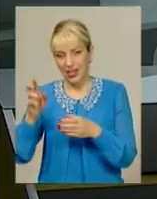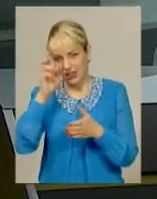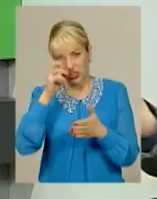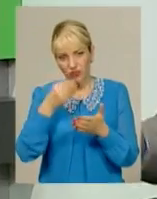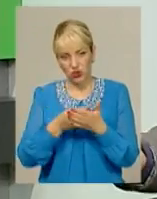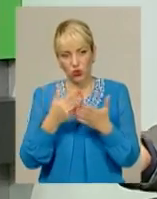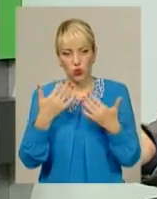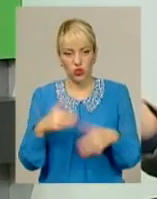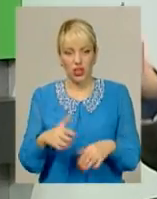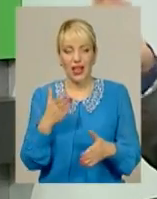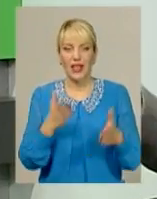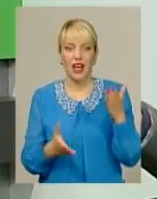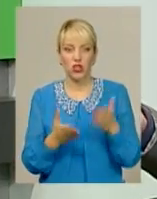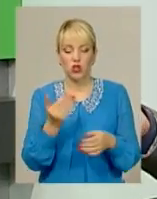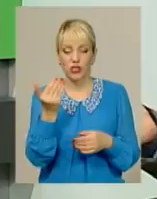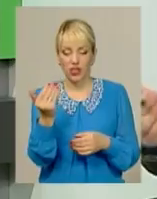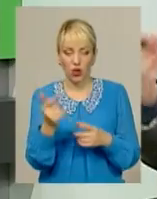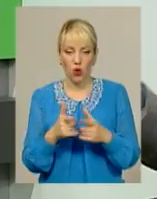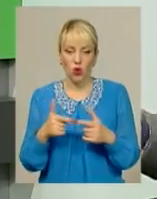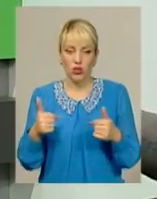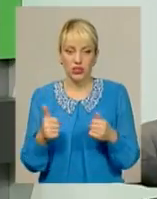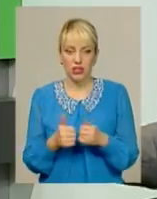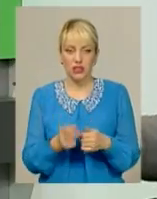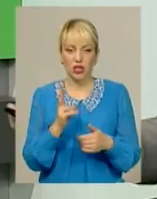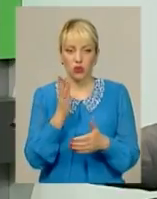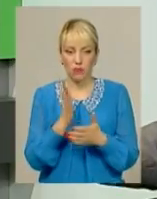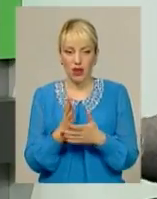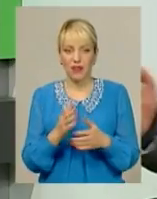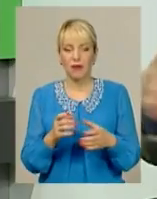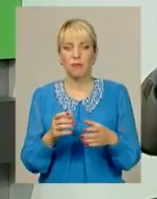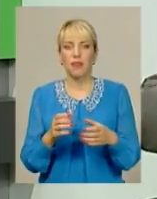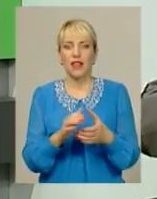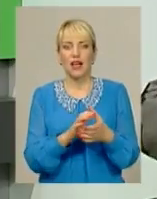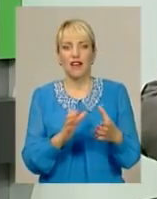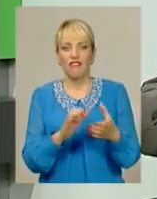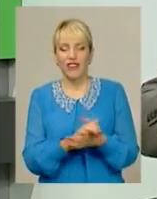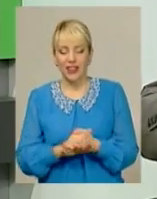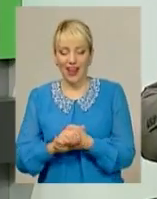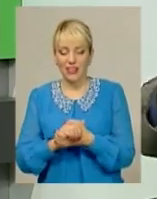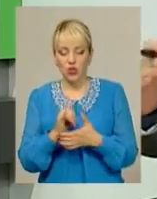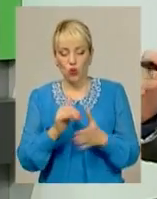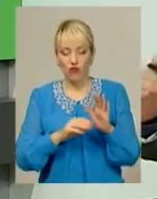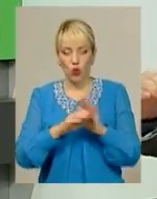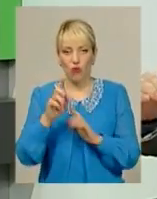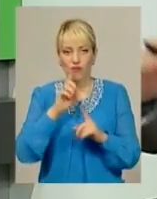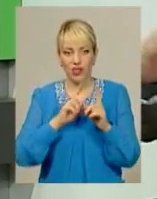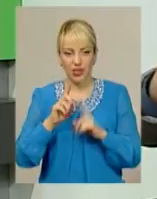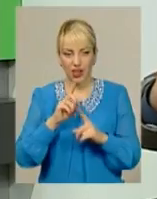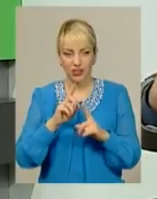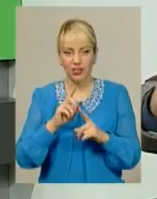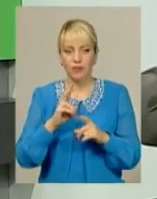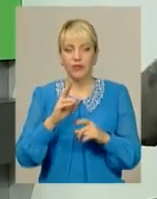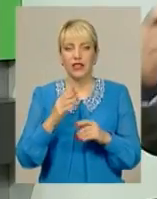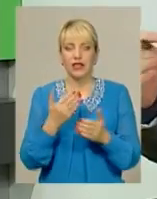організації, які мають фракції у Верховній Раді, або ті, що не пройшли поріг, але